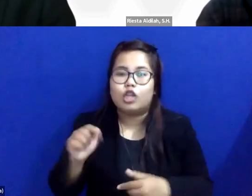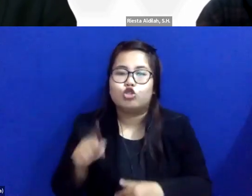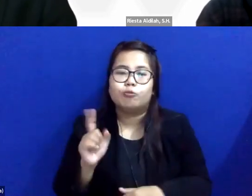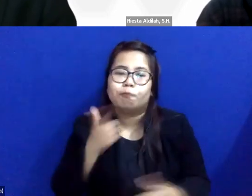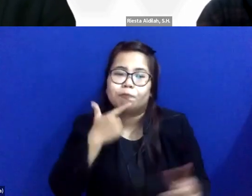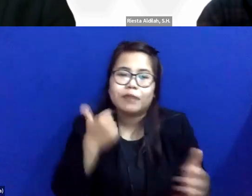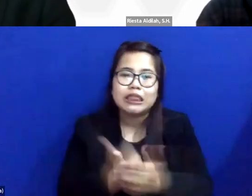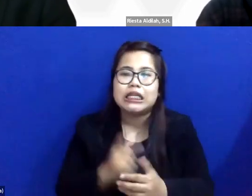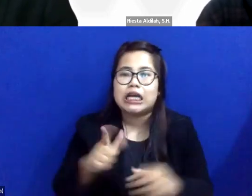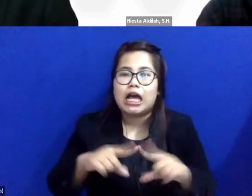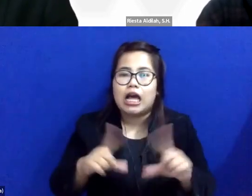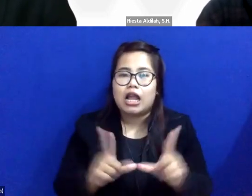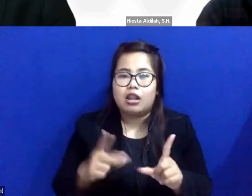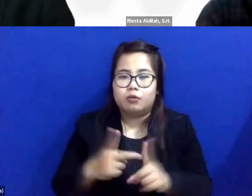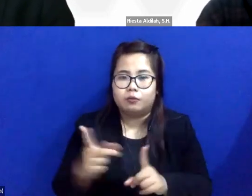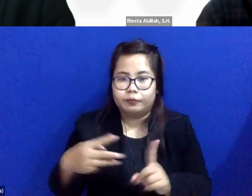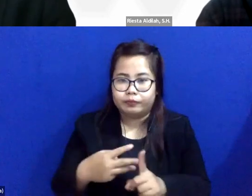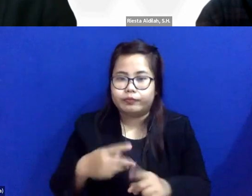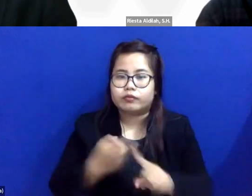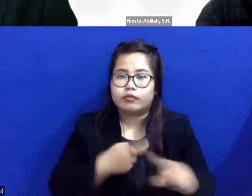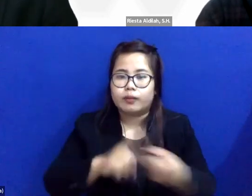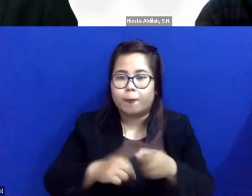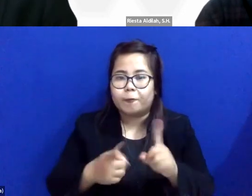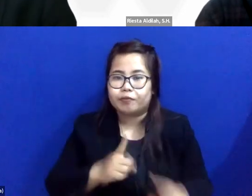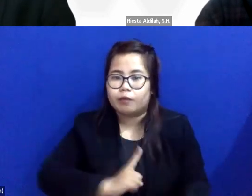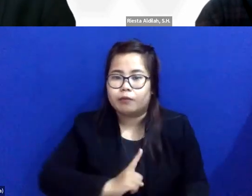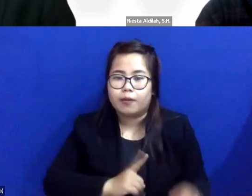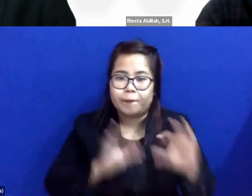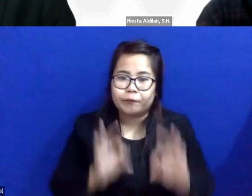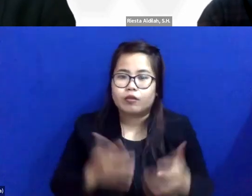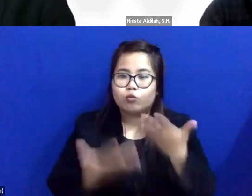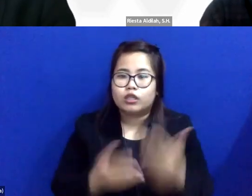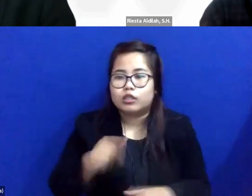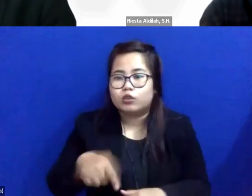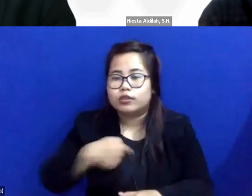buat teman-teman secara pribadi. Mungkin itu yang saya sampaikan.